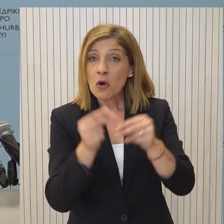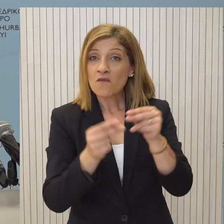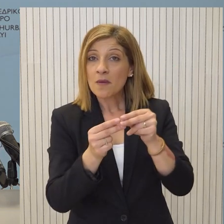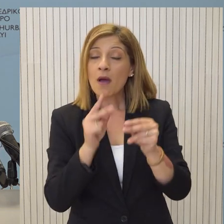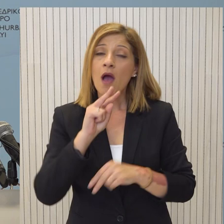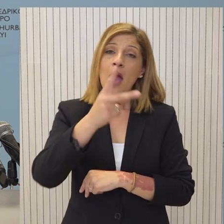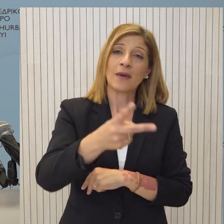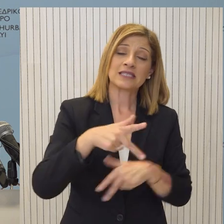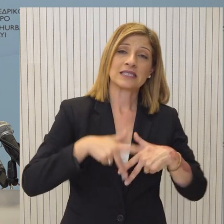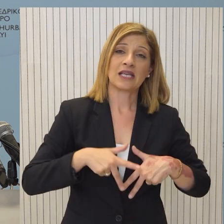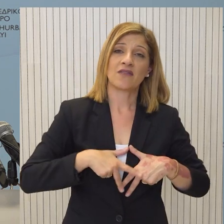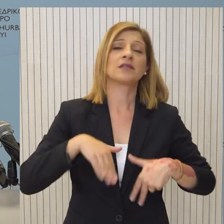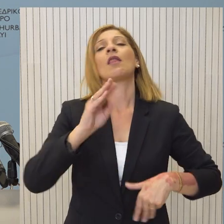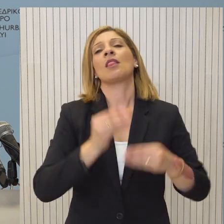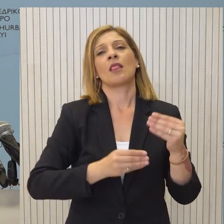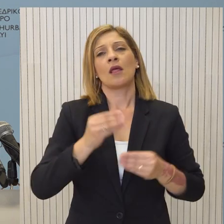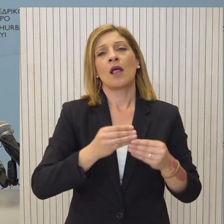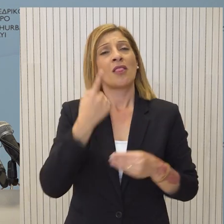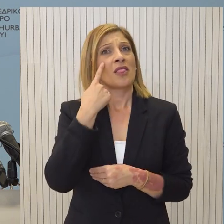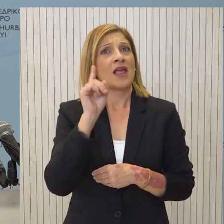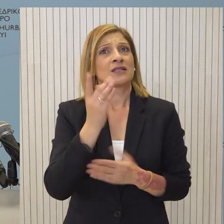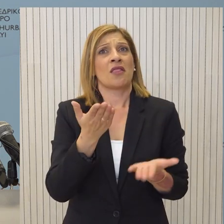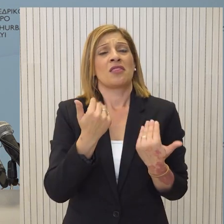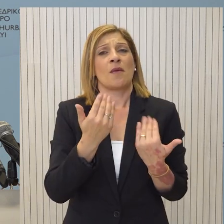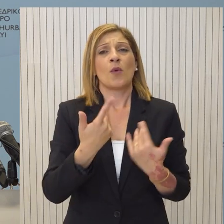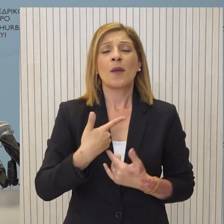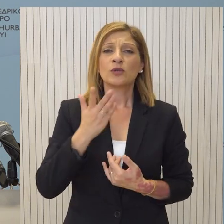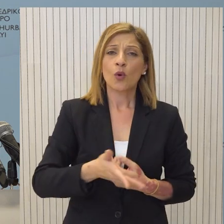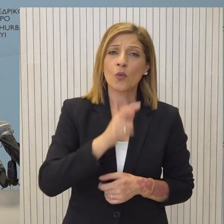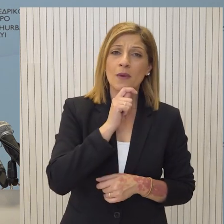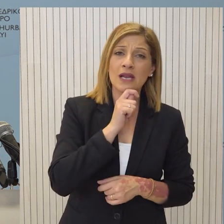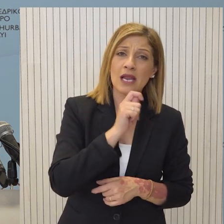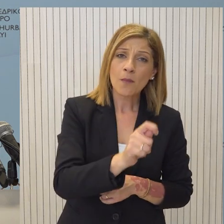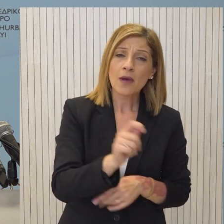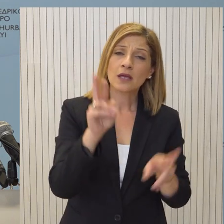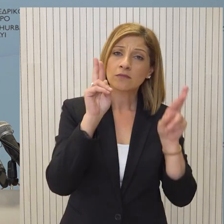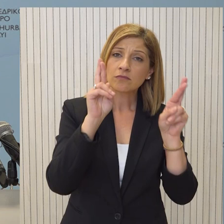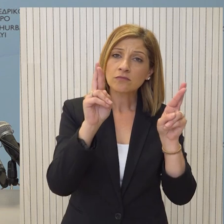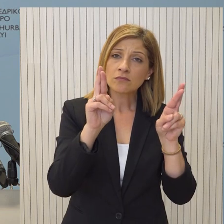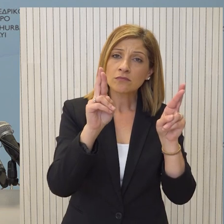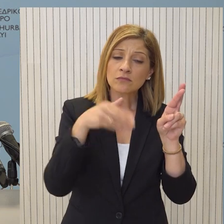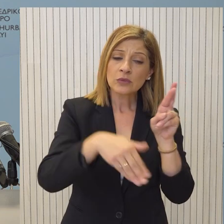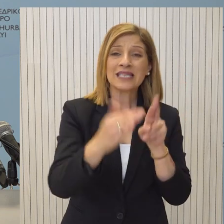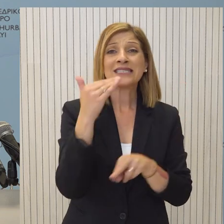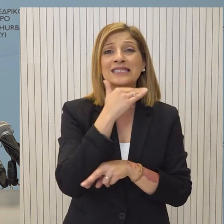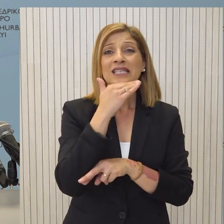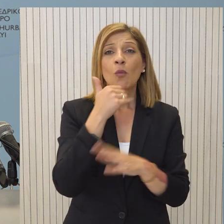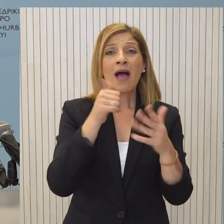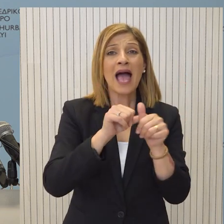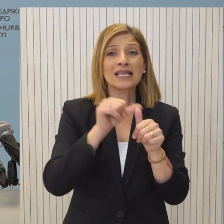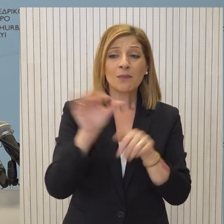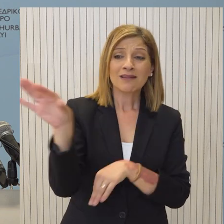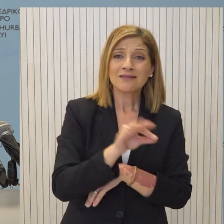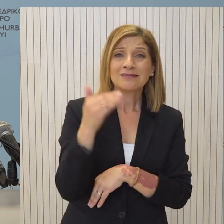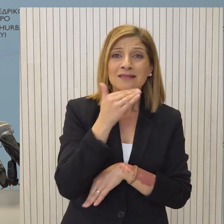ενημέρωση, δεν μπορεί να υπάρξει χρονικό όριο. Αυτό που έχουμε να πούμε εμείς είναι ότι ευελπιστούμε πολύ πιο σύντομα από τους 6 μήνες να δημιουργηθούν οι